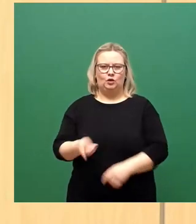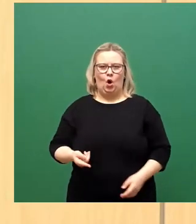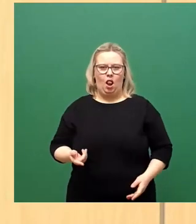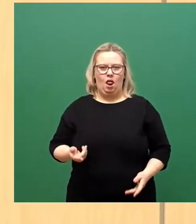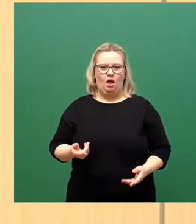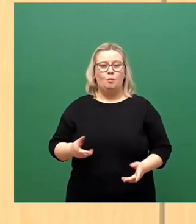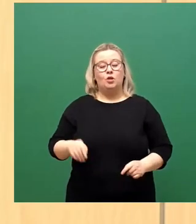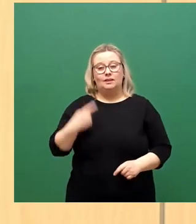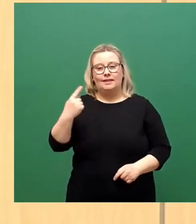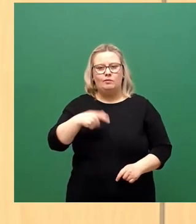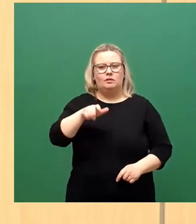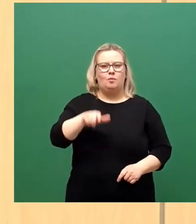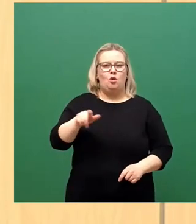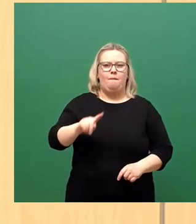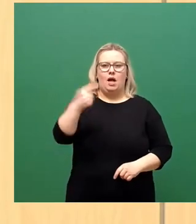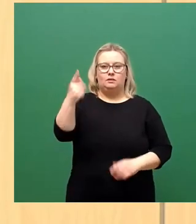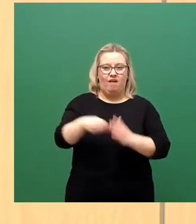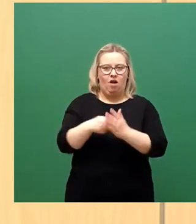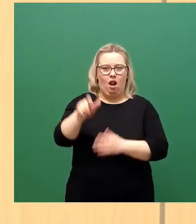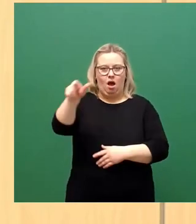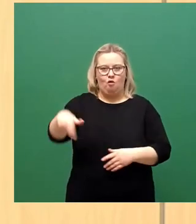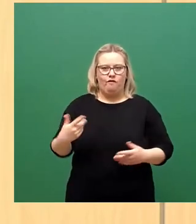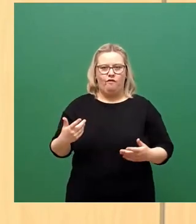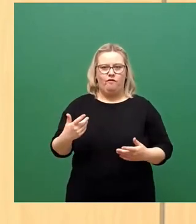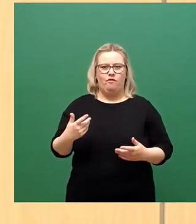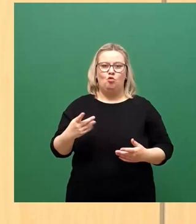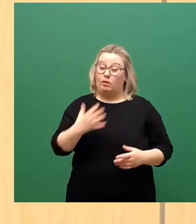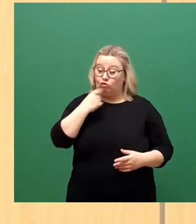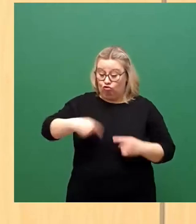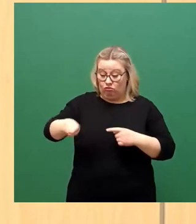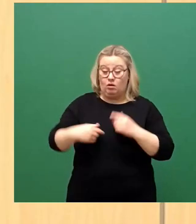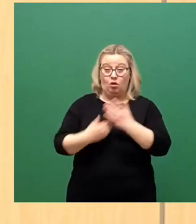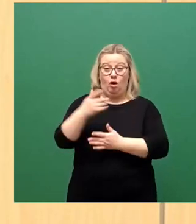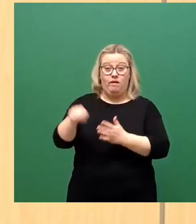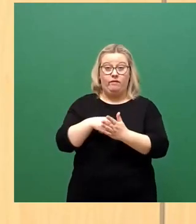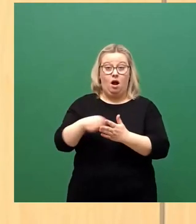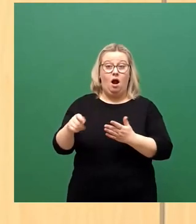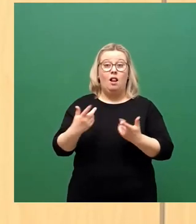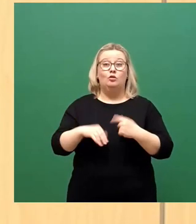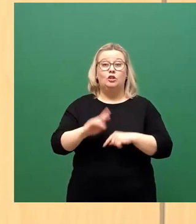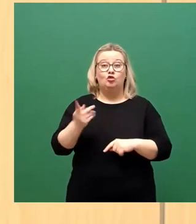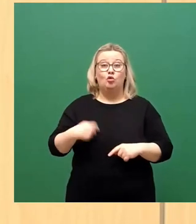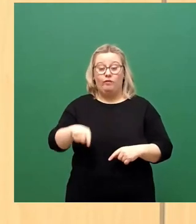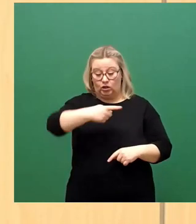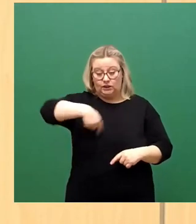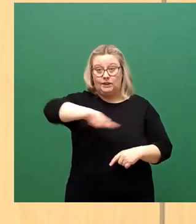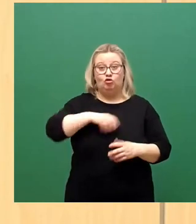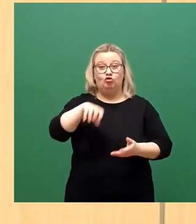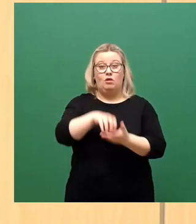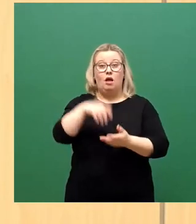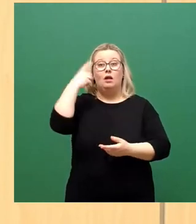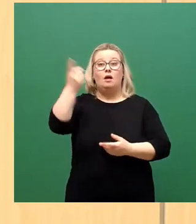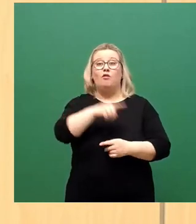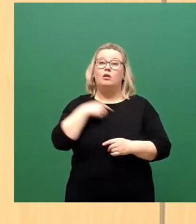Oberbürgermeister gewählt und ich glaube, Sie wollen wiedergewählt werden. Und das eben nicht nur von diesem Stadtrat, sondern von allen